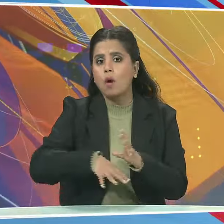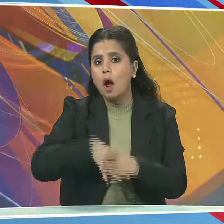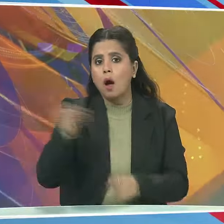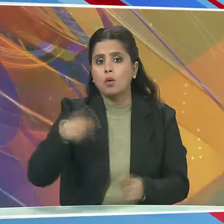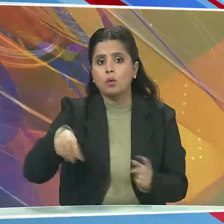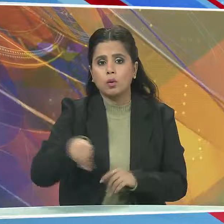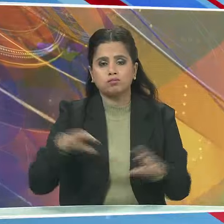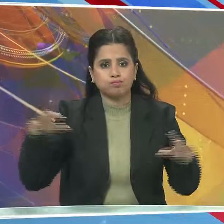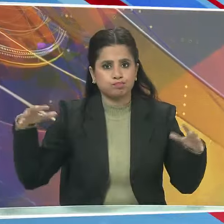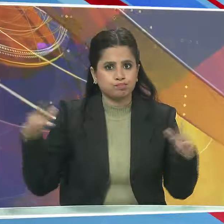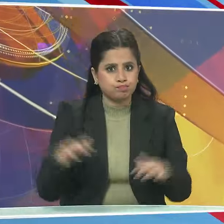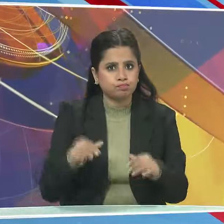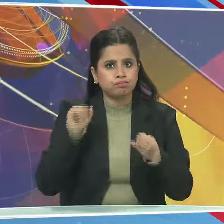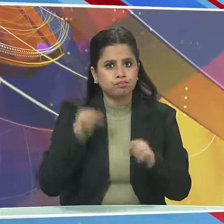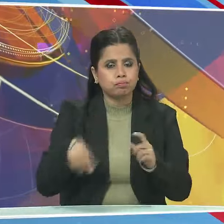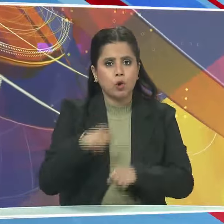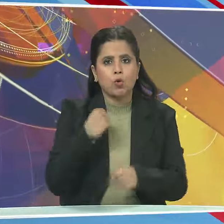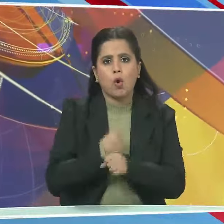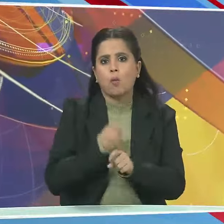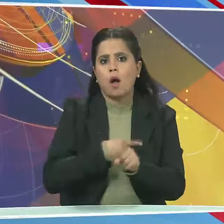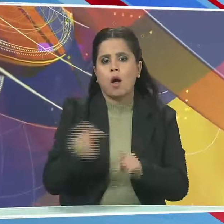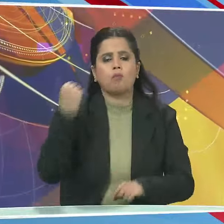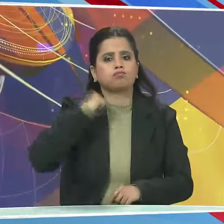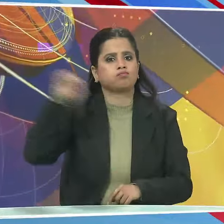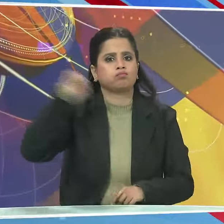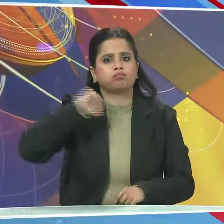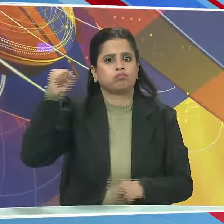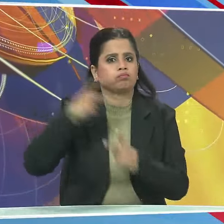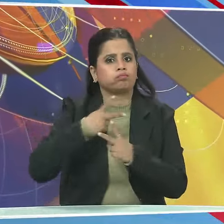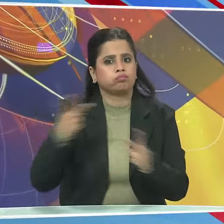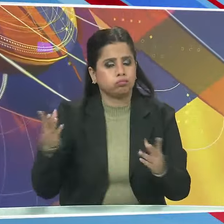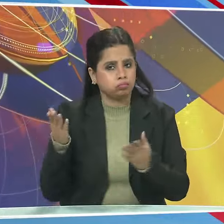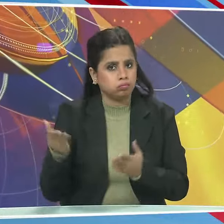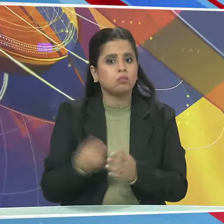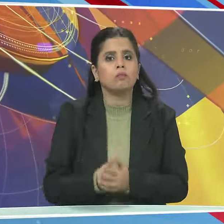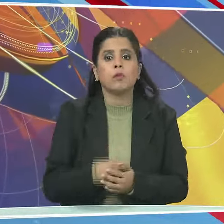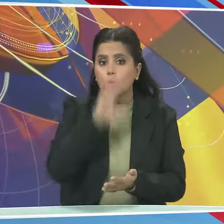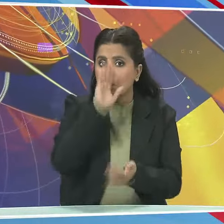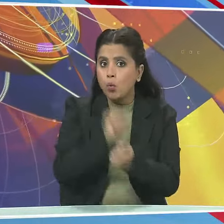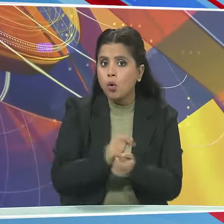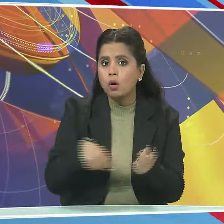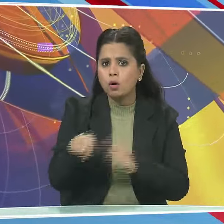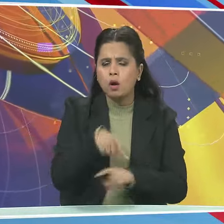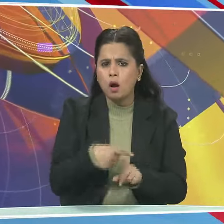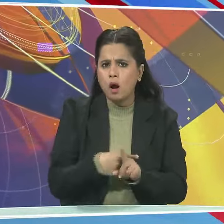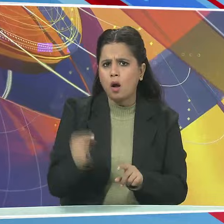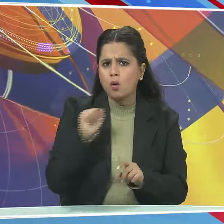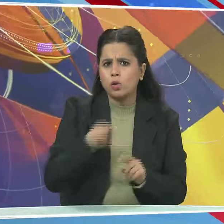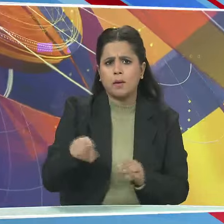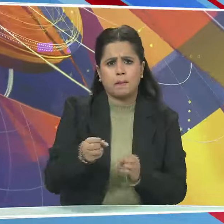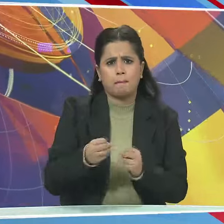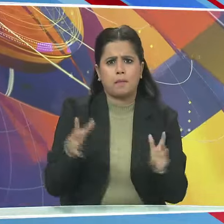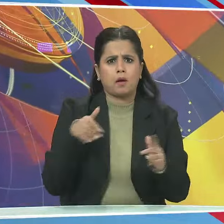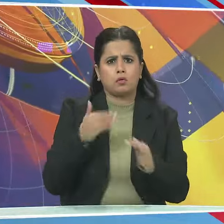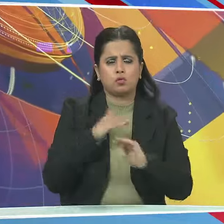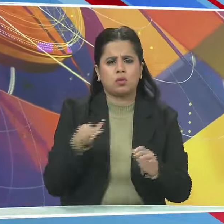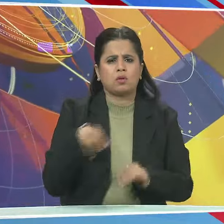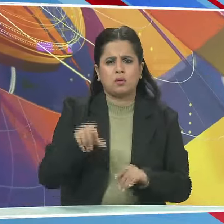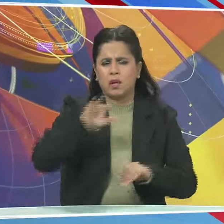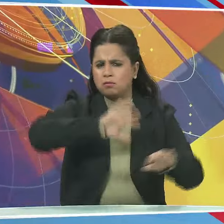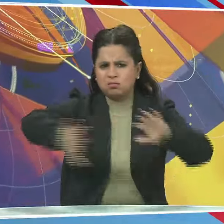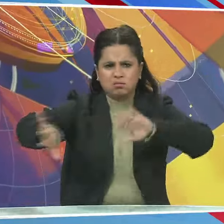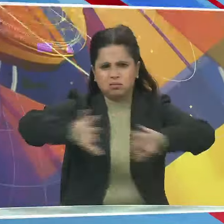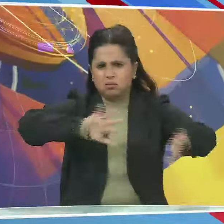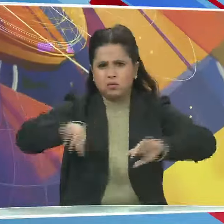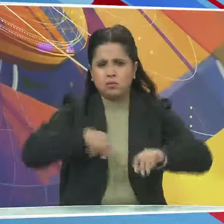एकतरित हुए और सरकार विरोध ही नारे लगाए पुलिस ने विरोध कर रहे सेकडो छात्रों को तितर बितर